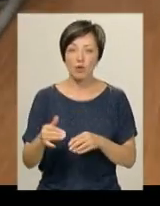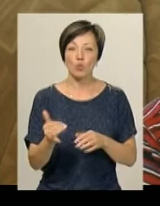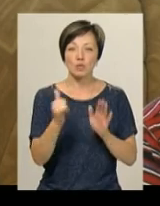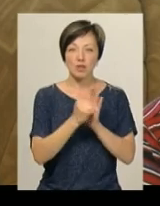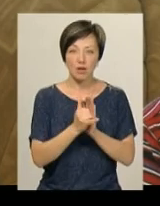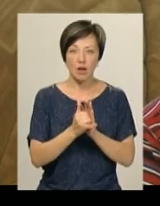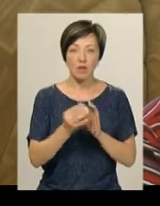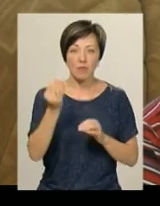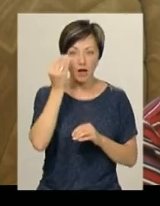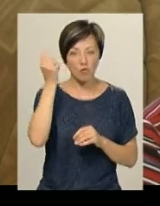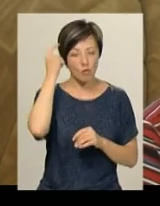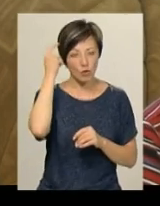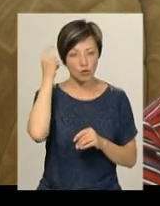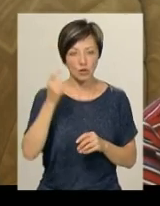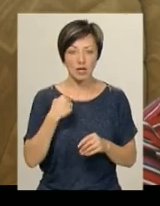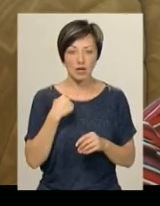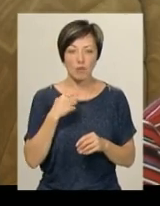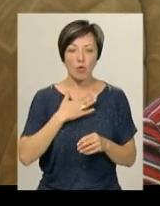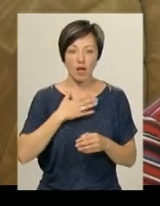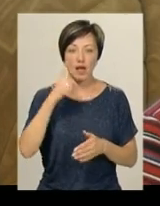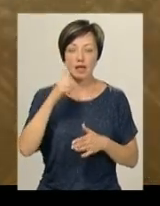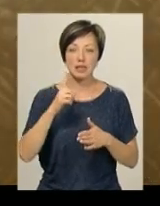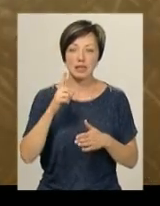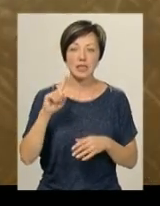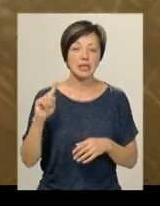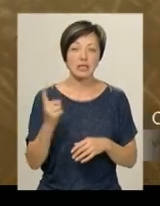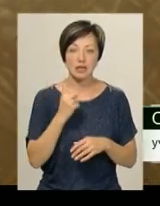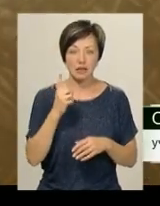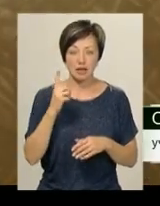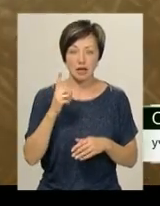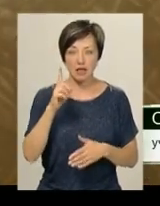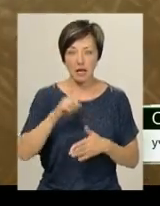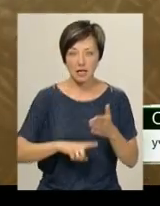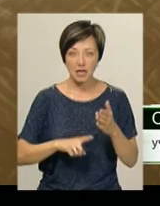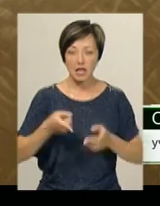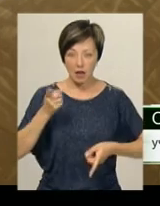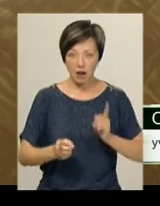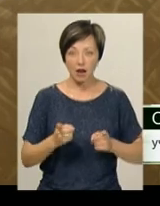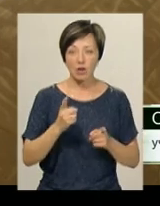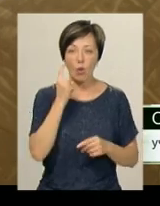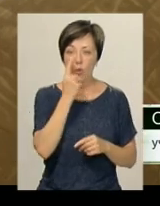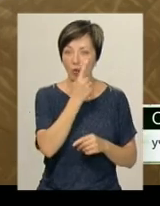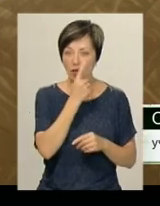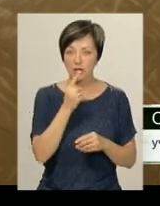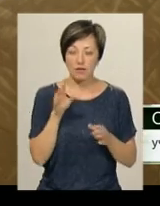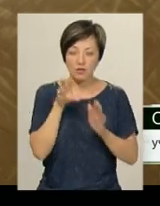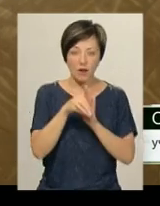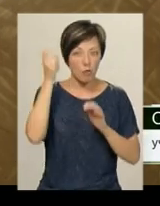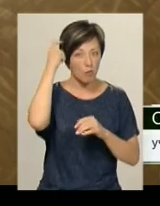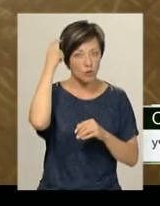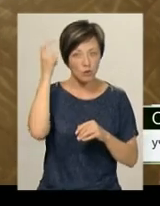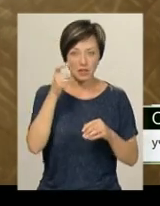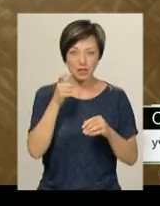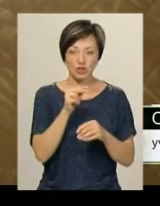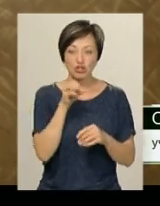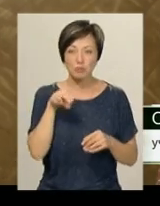імплантів у мозок. Моя єдина надія – це бівнічні очі. Вживляють чіпи, які підсилюють роботу сітківки.